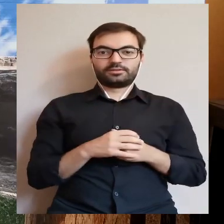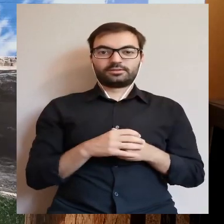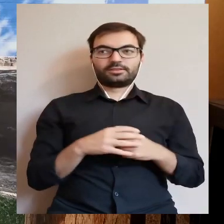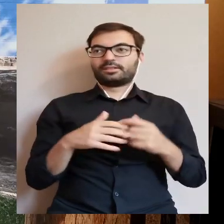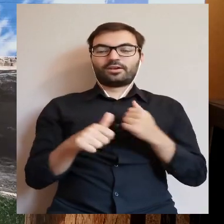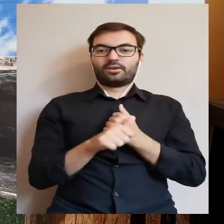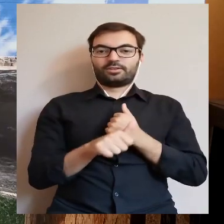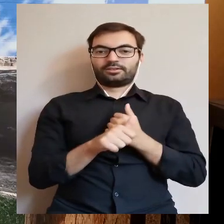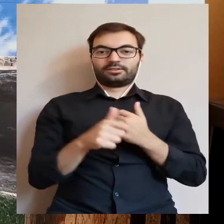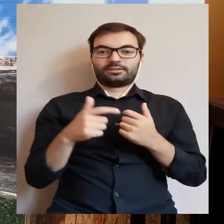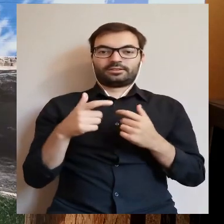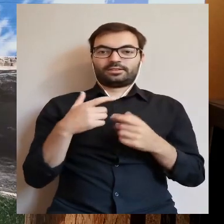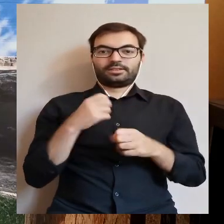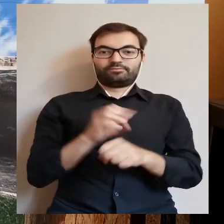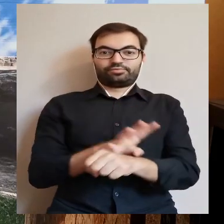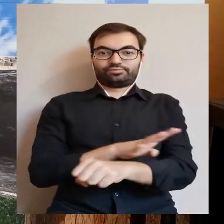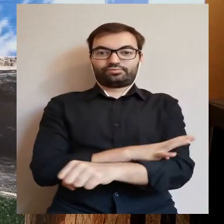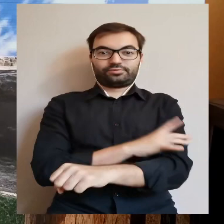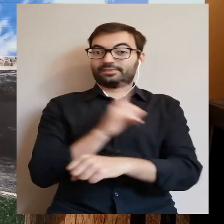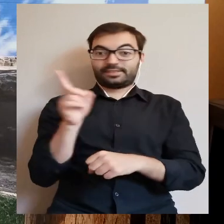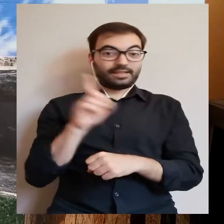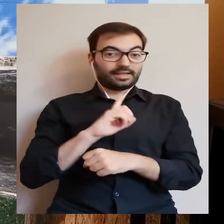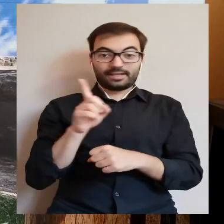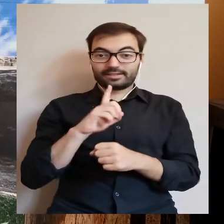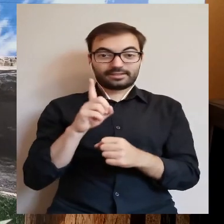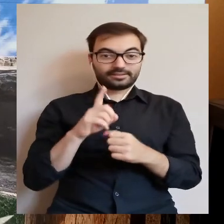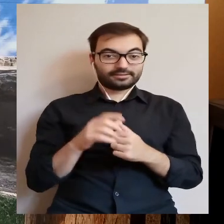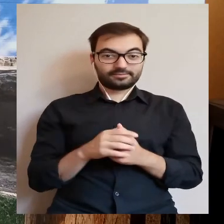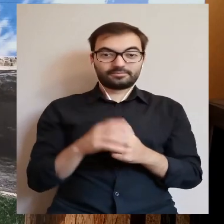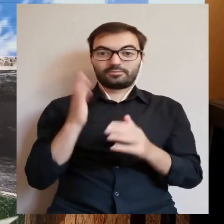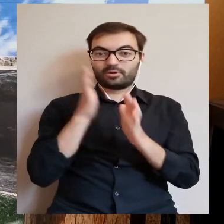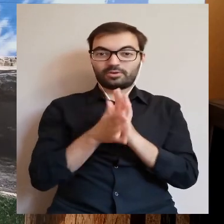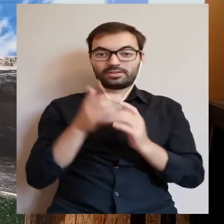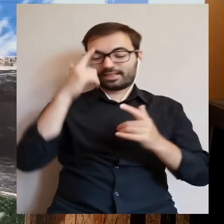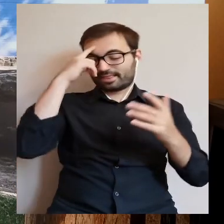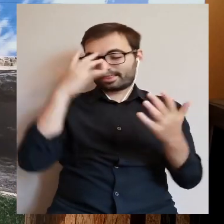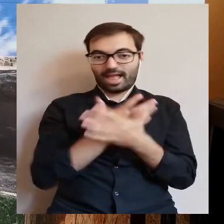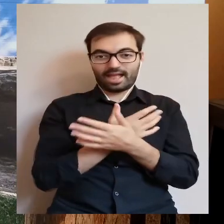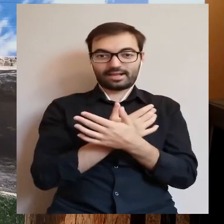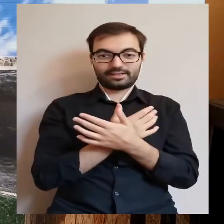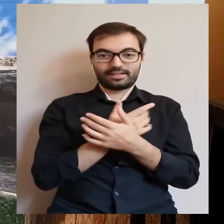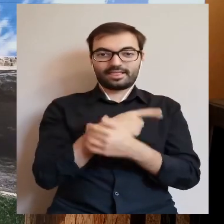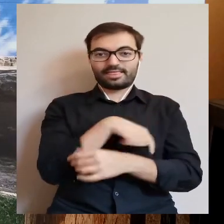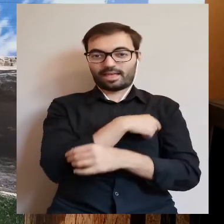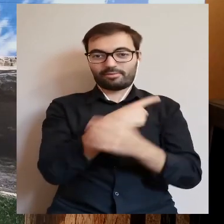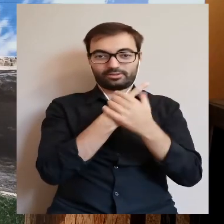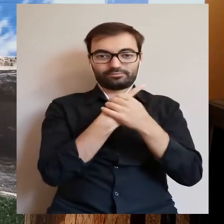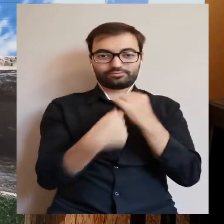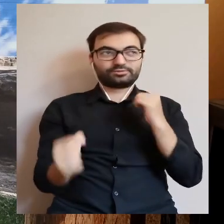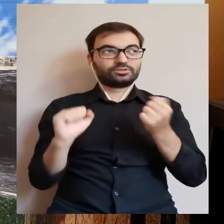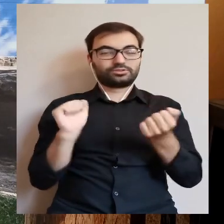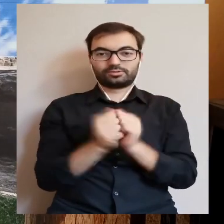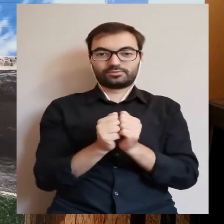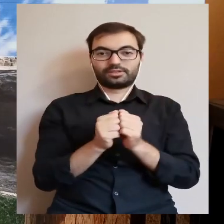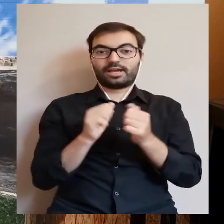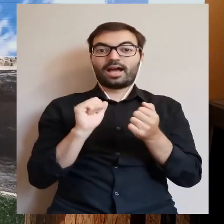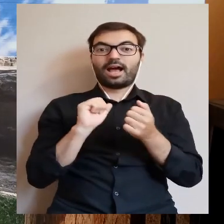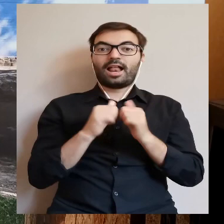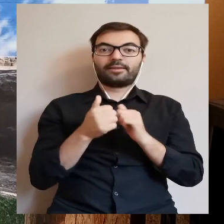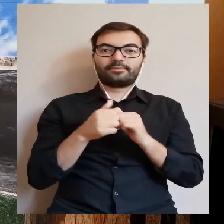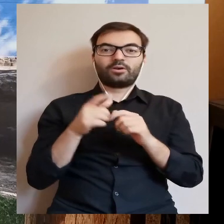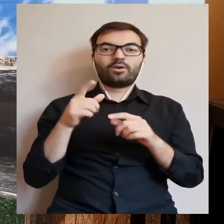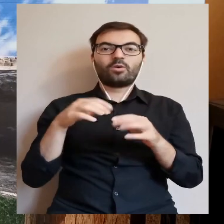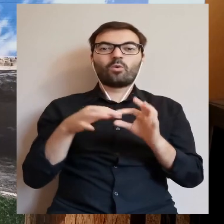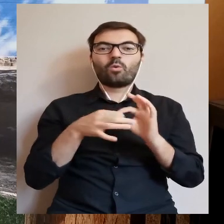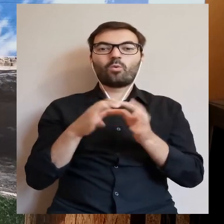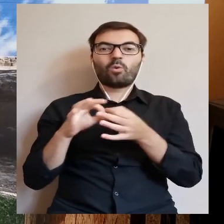zimna. I to nie tak, że przejdzie ciarka. Nie, nie, nie. To po prostu nagle spada gwałtownie temperatura. Albo